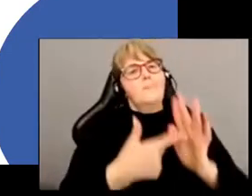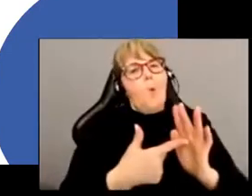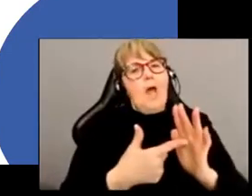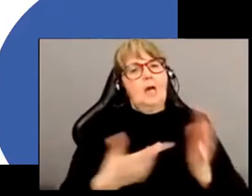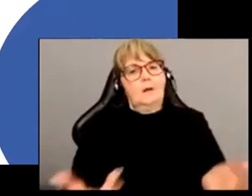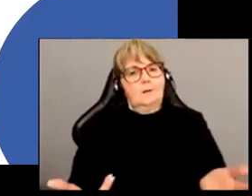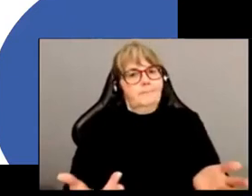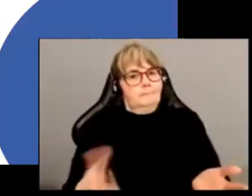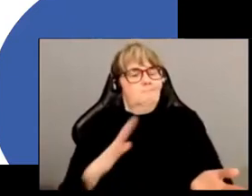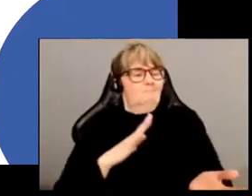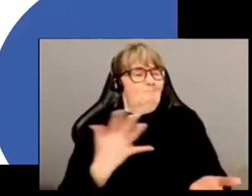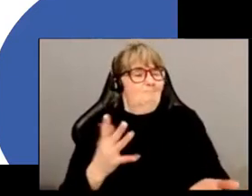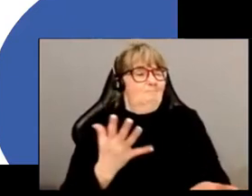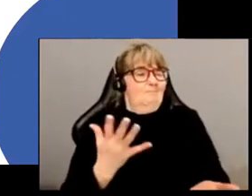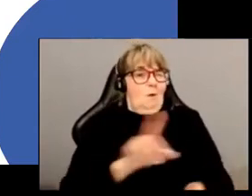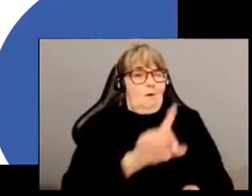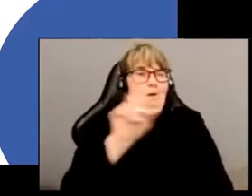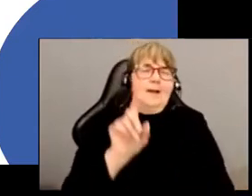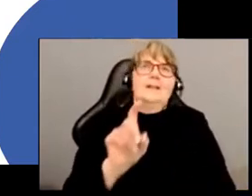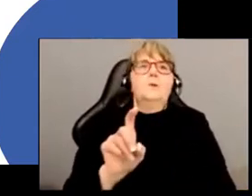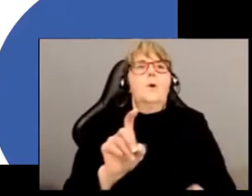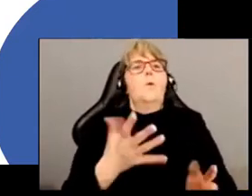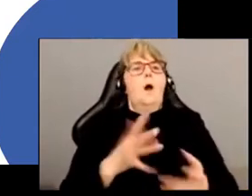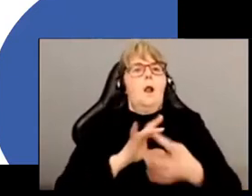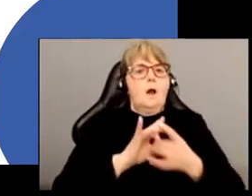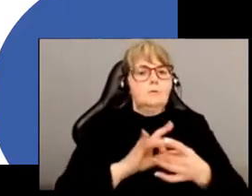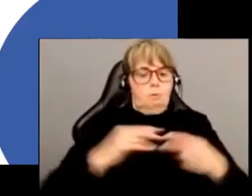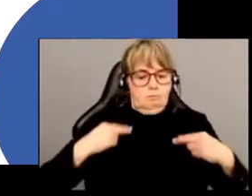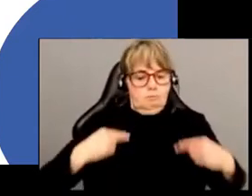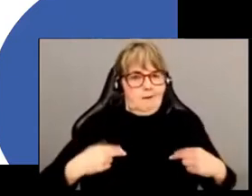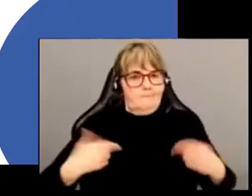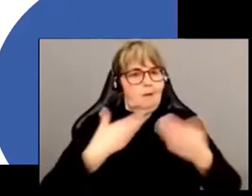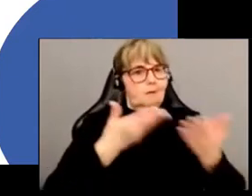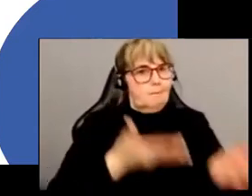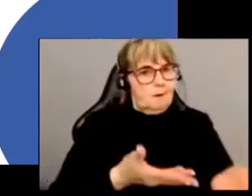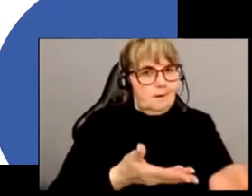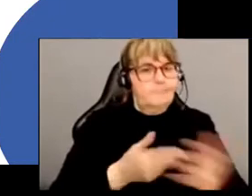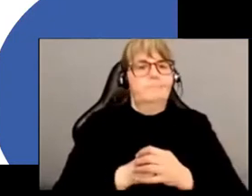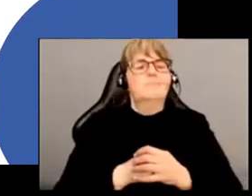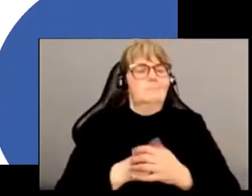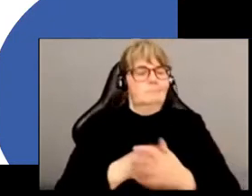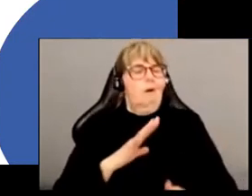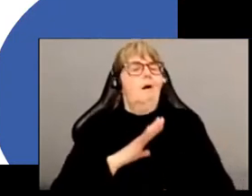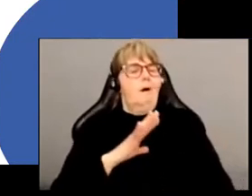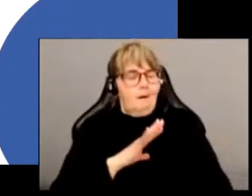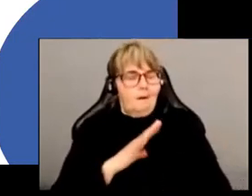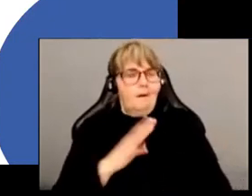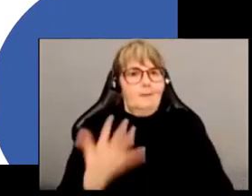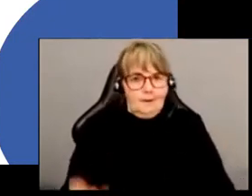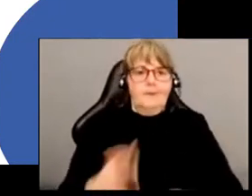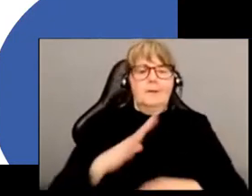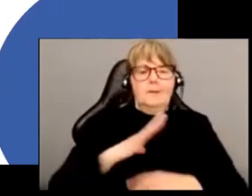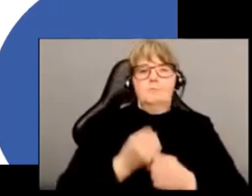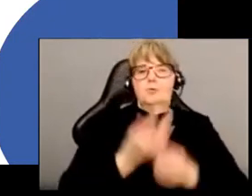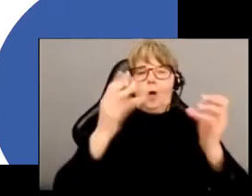la question des relations entre humains et animaux permet de convoquer un certain nombre de